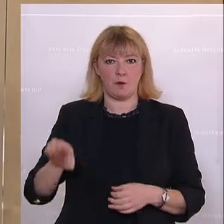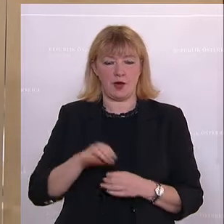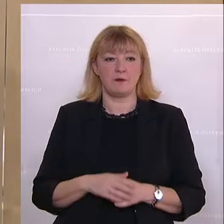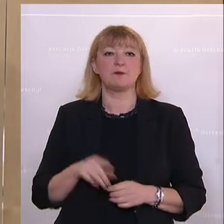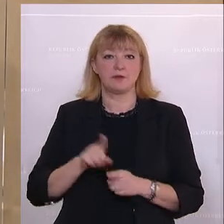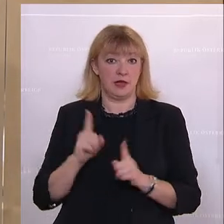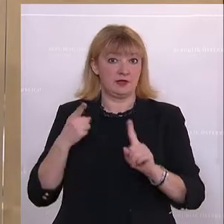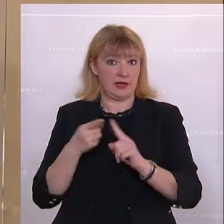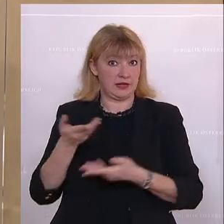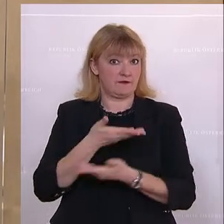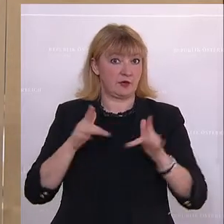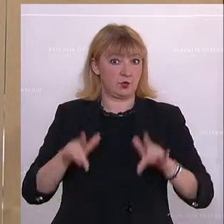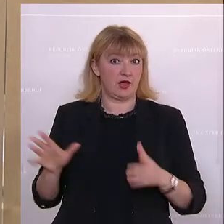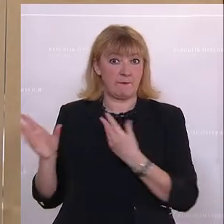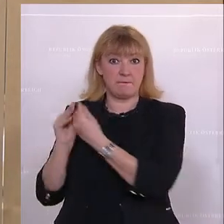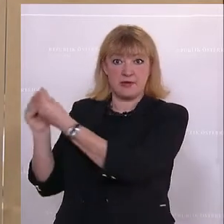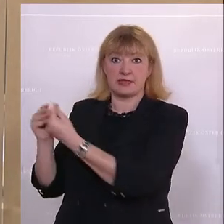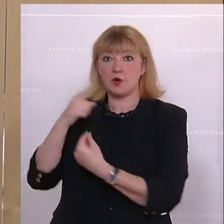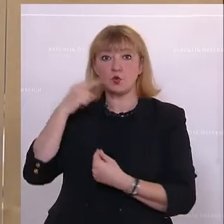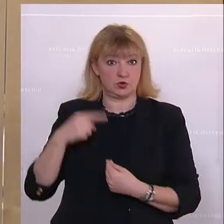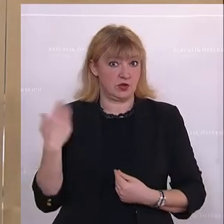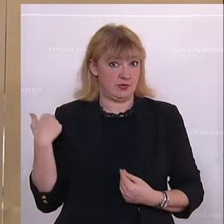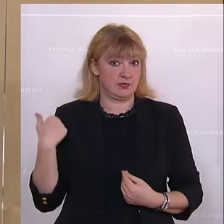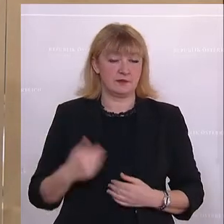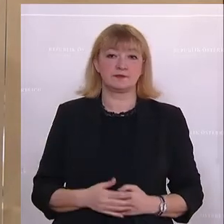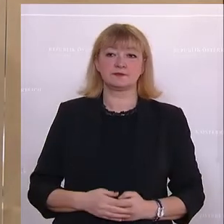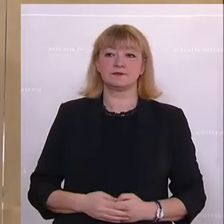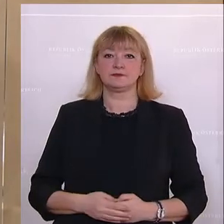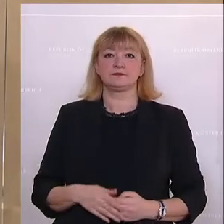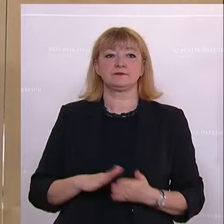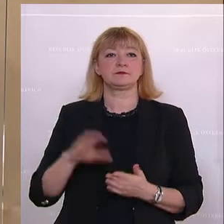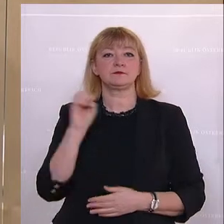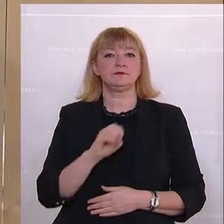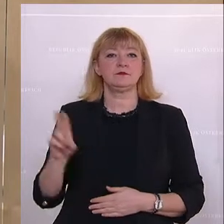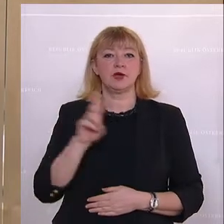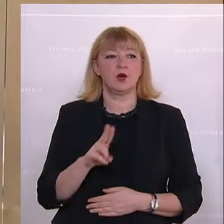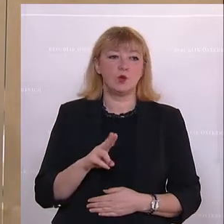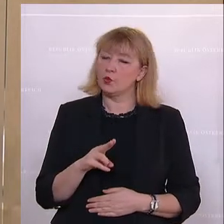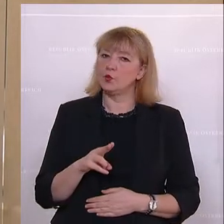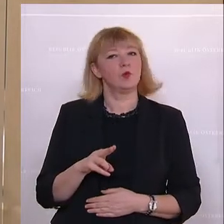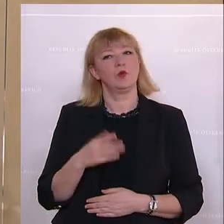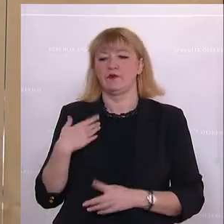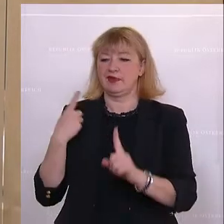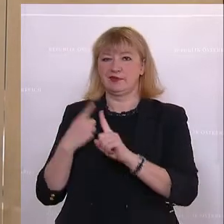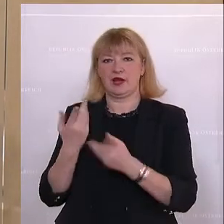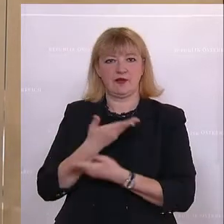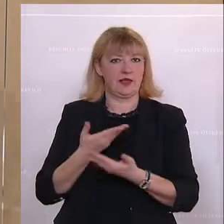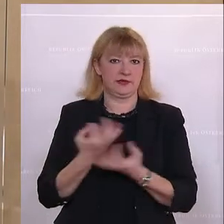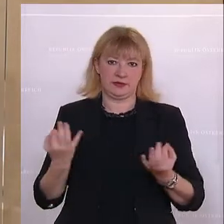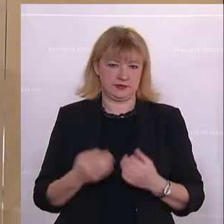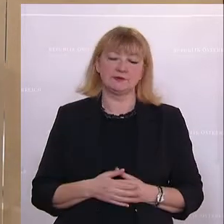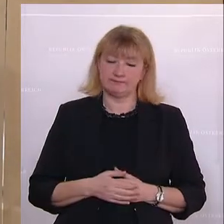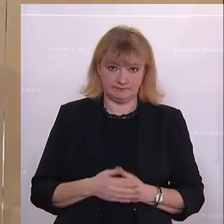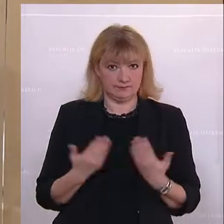direkten Verhandlungen mit Russland gewesen. Die Europäische Union hat nicht direkt verhandelt. Das muss man schon